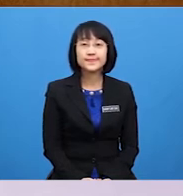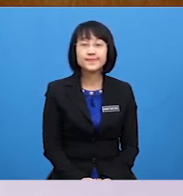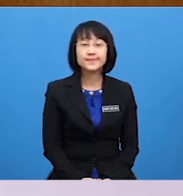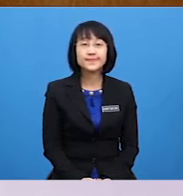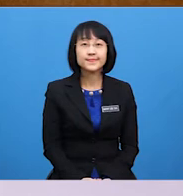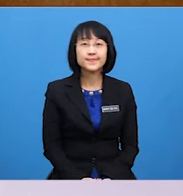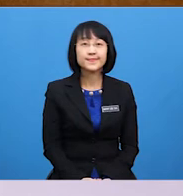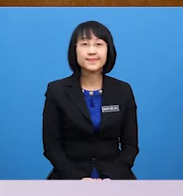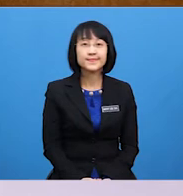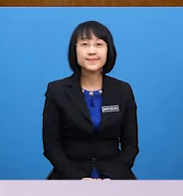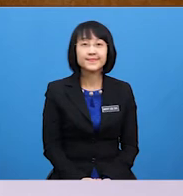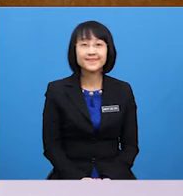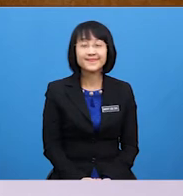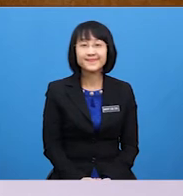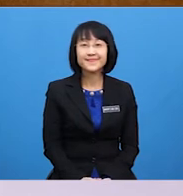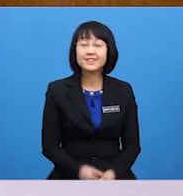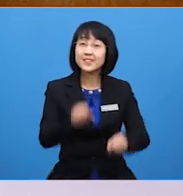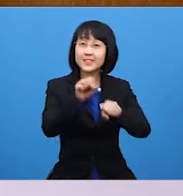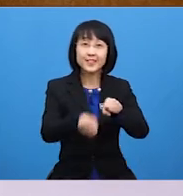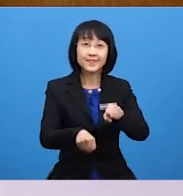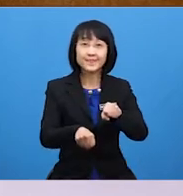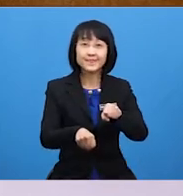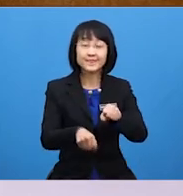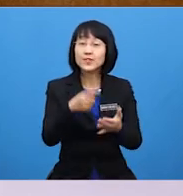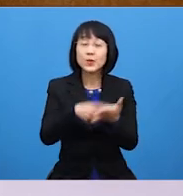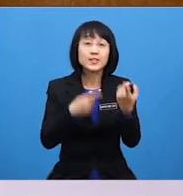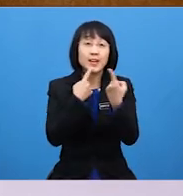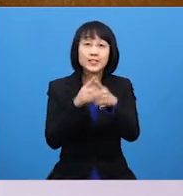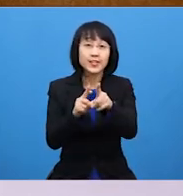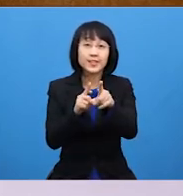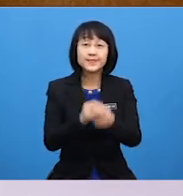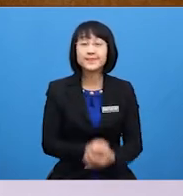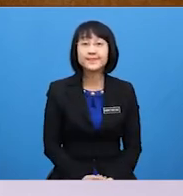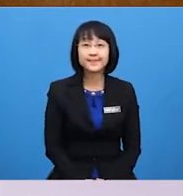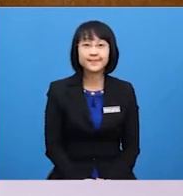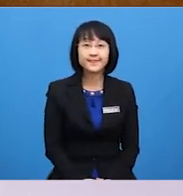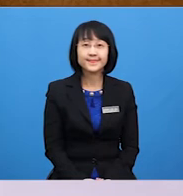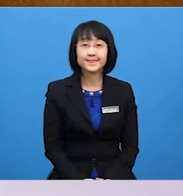Chef So What's the answer?